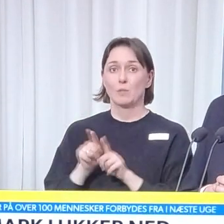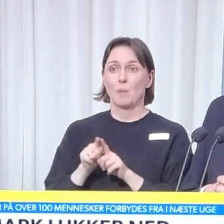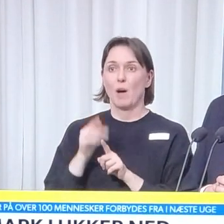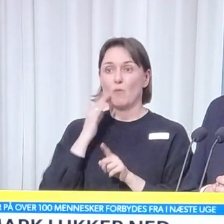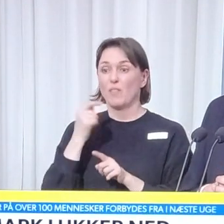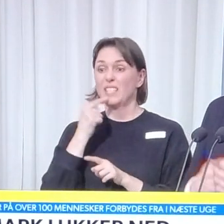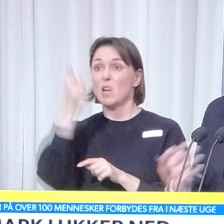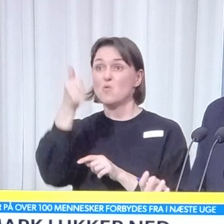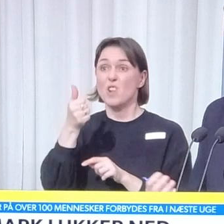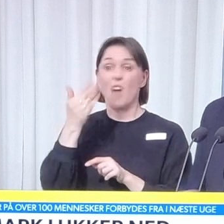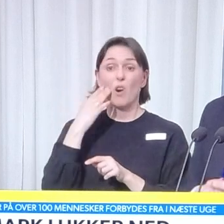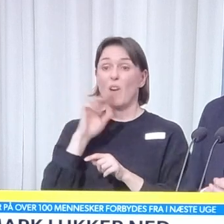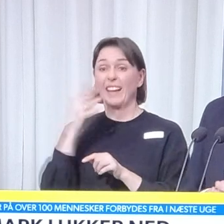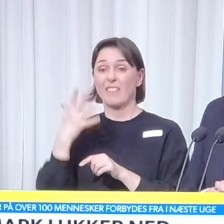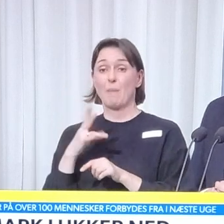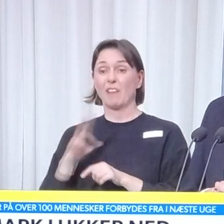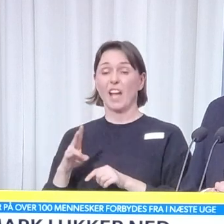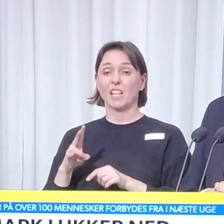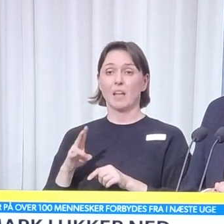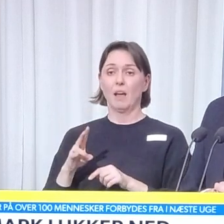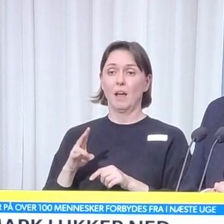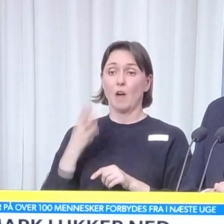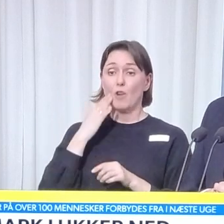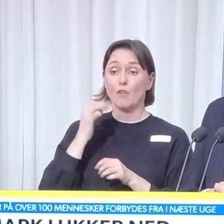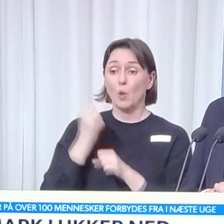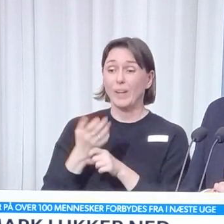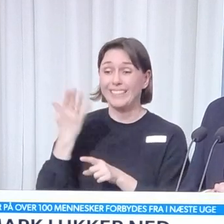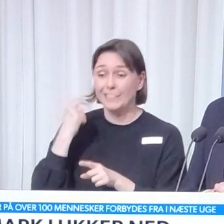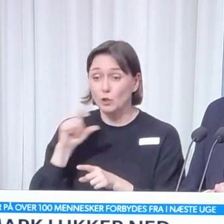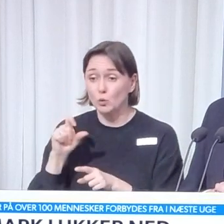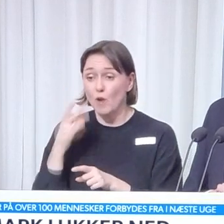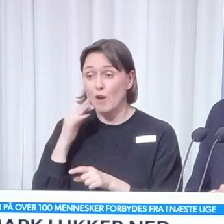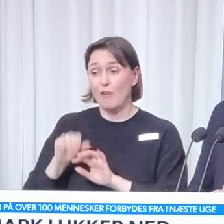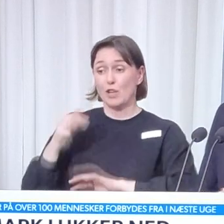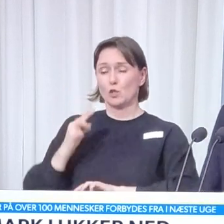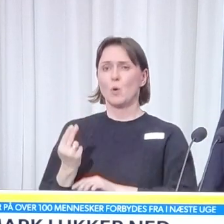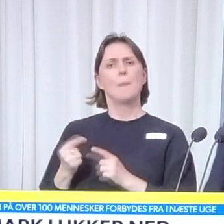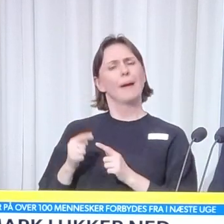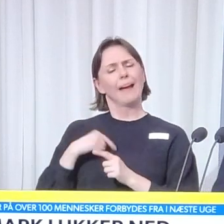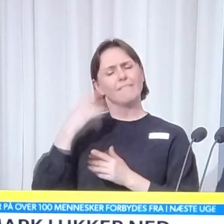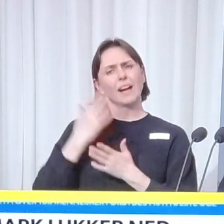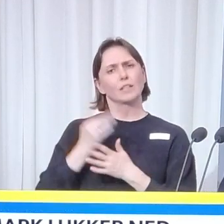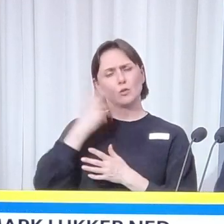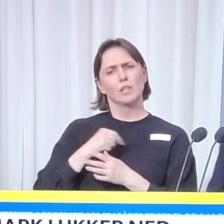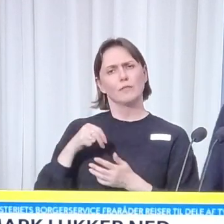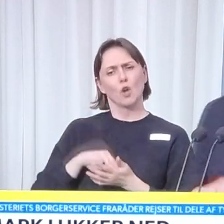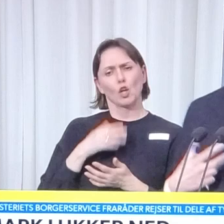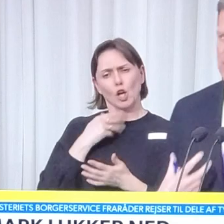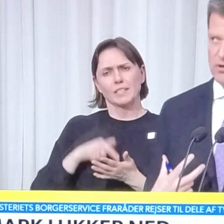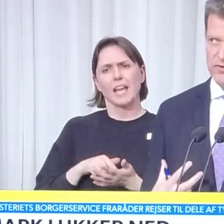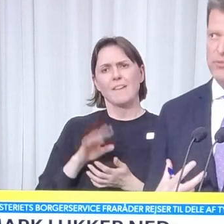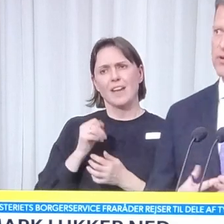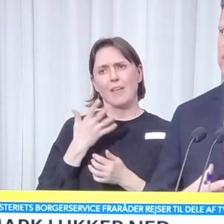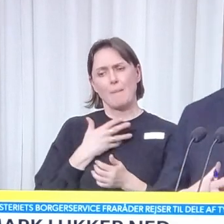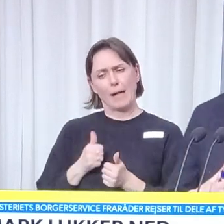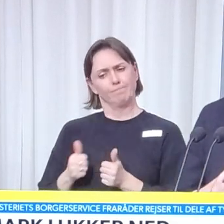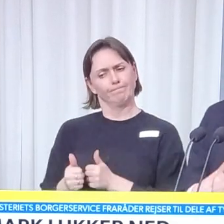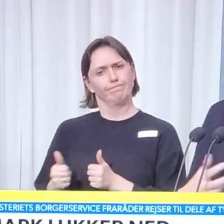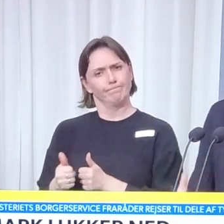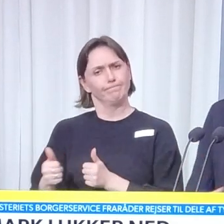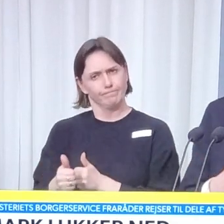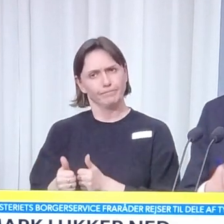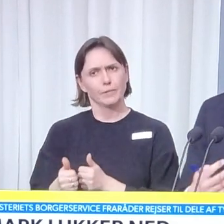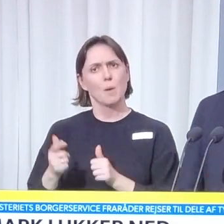75? Hvorfor ikke i sidste uge og nu? Jeg synes, vi er et godt sted. og jeg synes, vi har været rigtig godt på forkant på det. Både fra myndighedernes